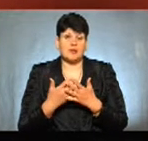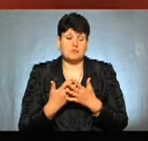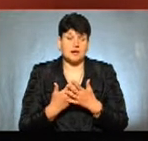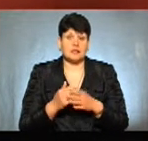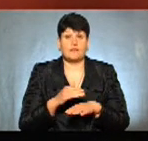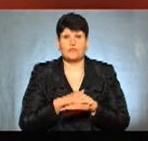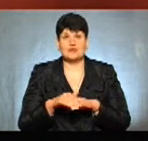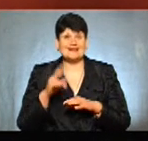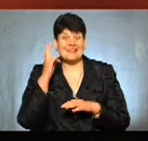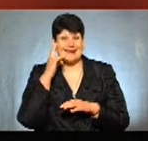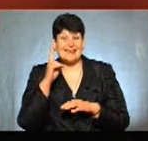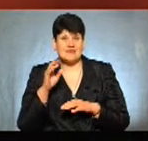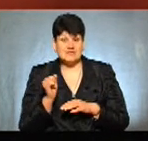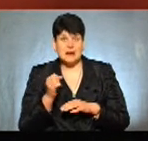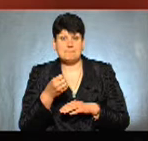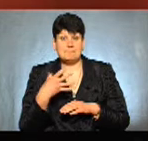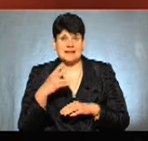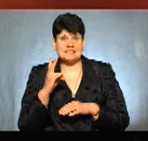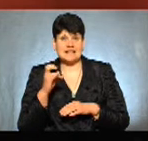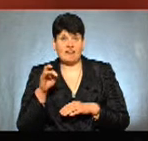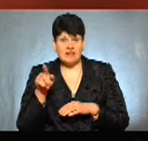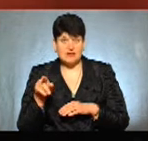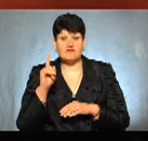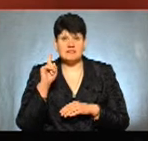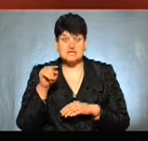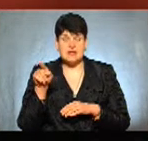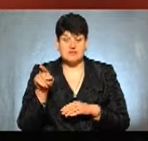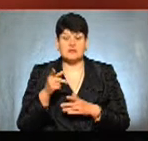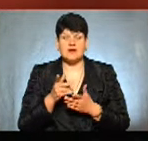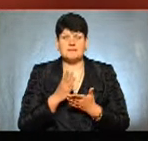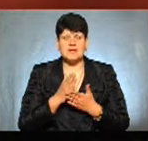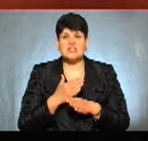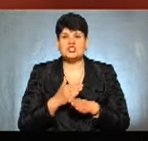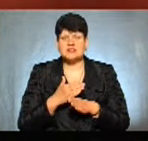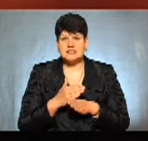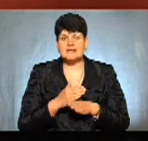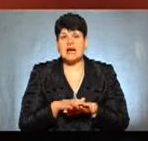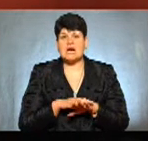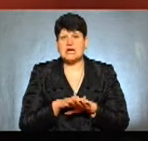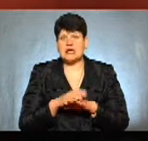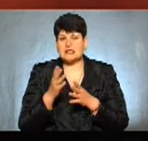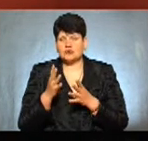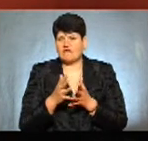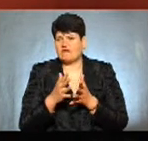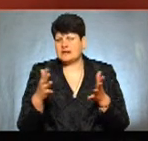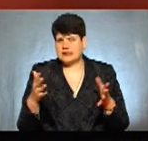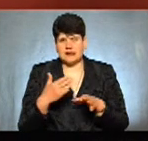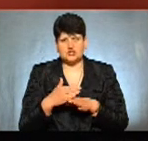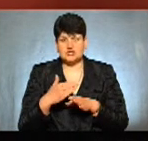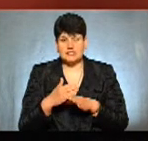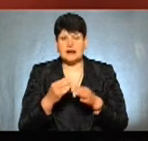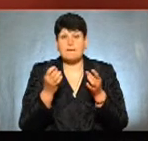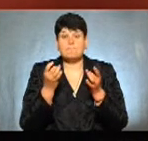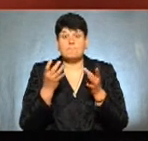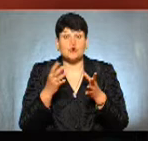вулиці Київська 15 квітня, ви знаєте, там є частинка, які відведено під ринок, велика частина, яка просто